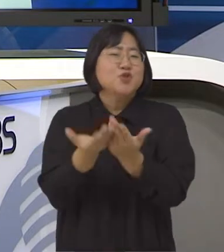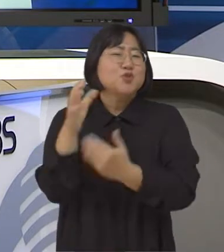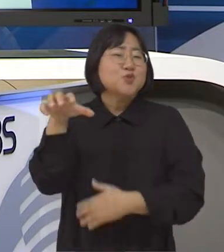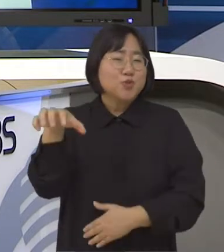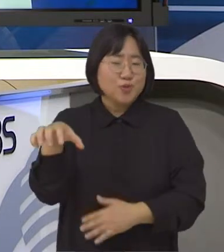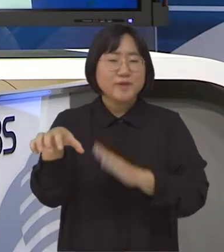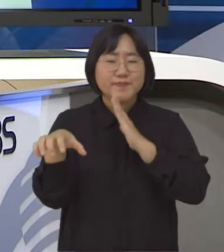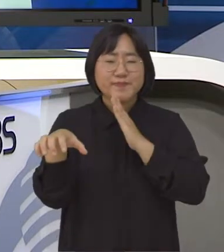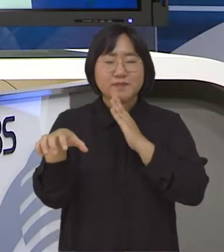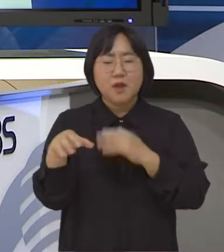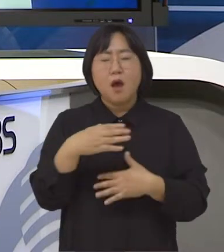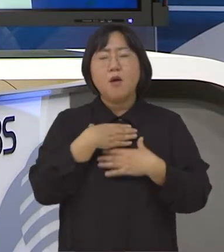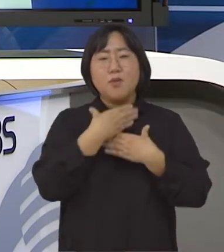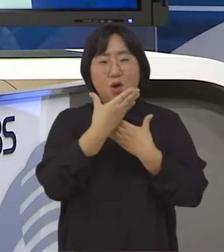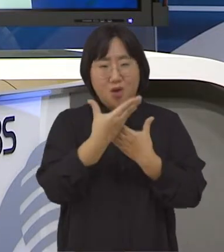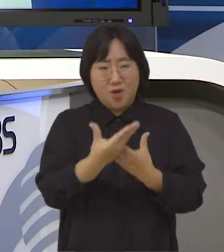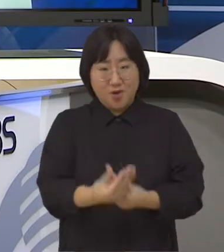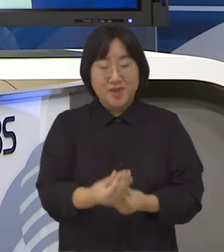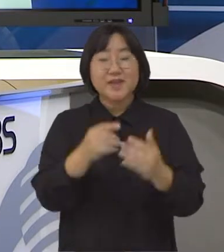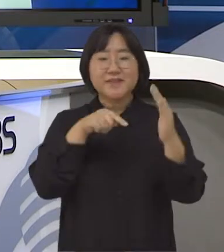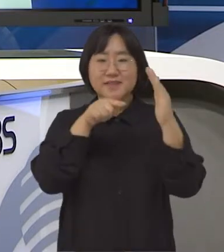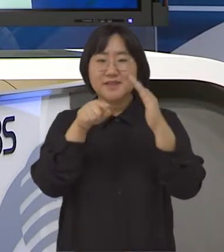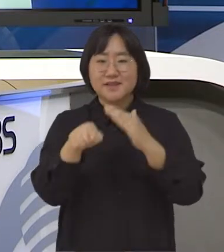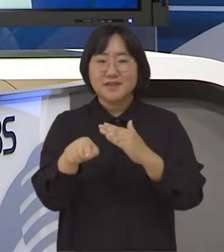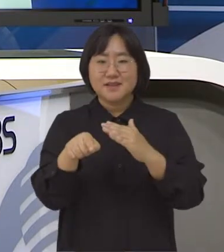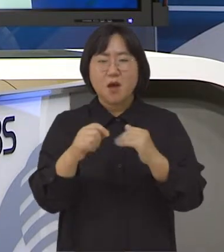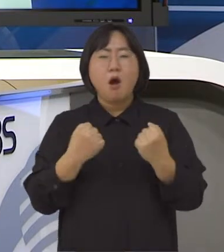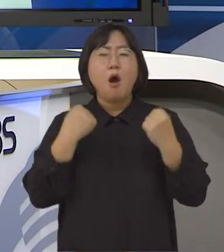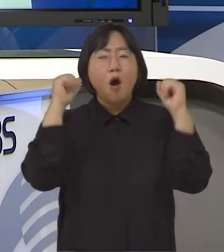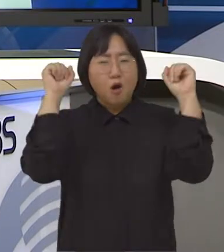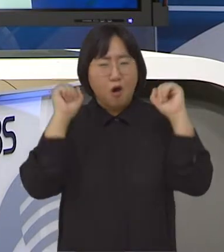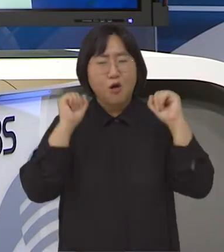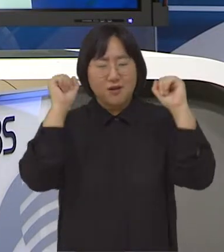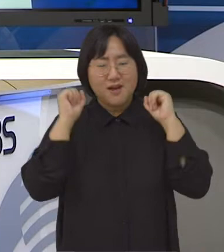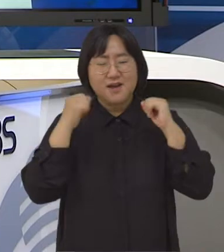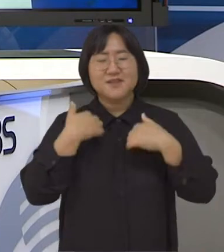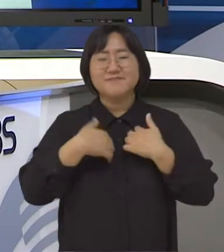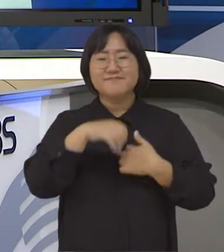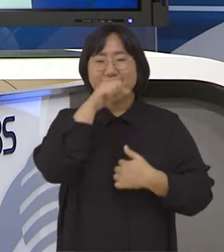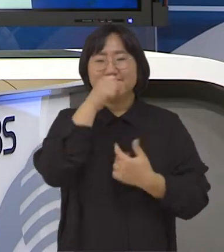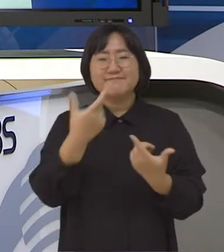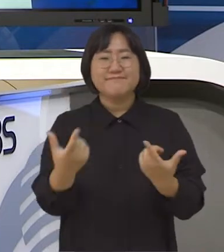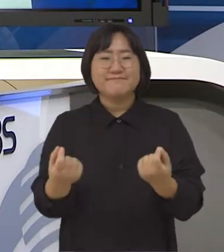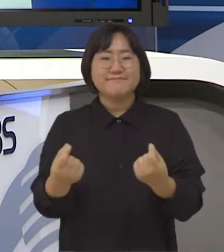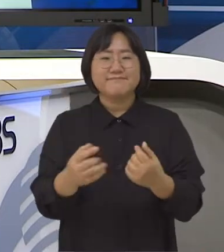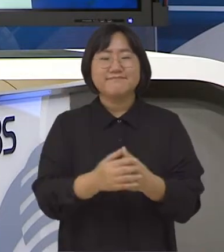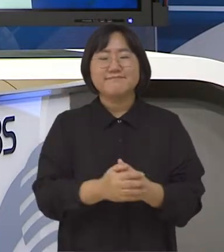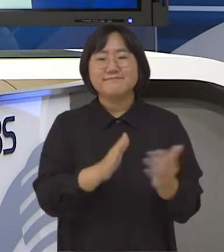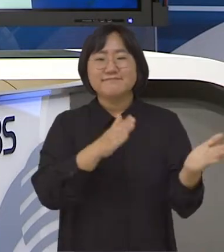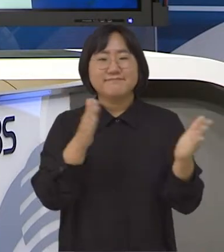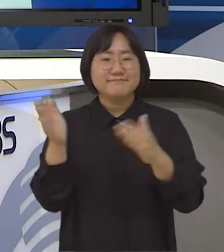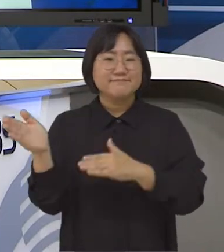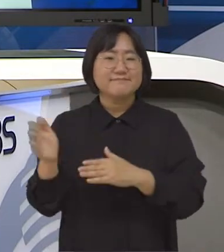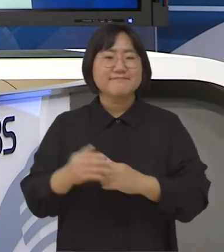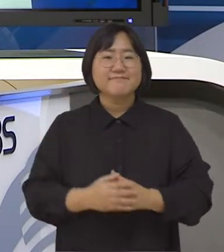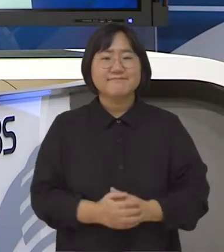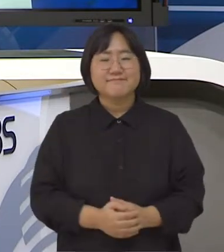같은데 어르신들이 이제 편안하게 찾아가셔서 좀 건강하게 또 즐길 수 있었으면 좋겠습니다. 다음 소식도 전해 주실까요?